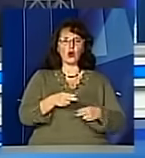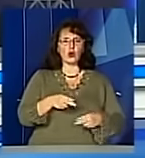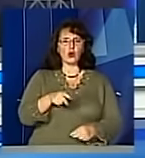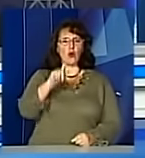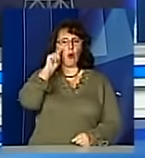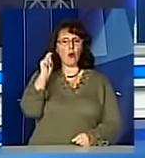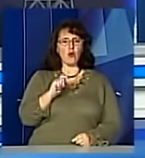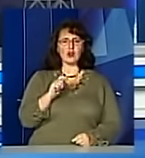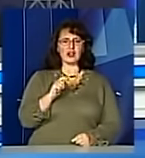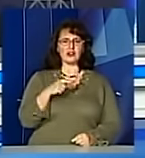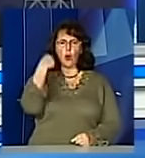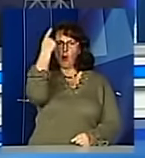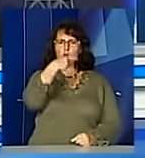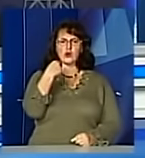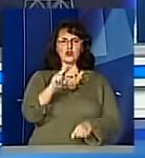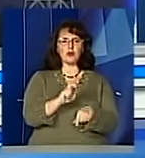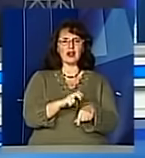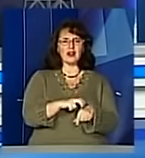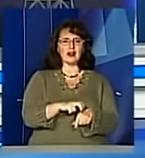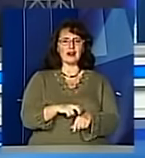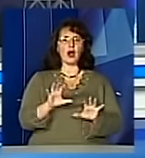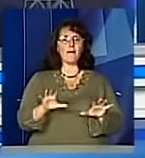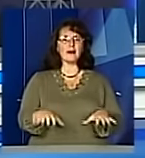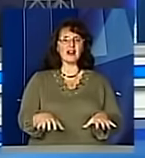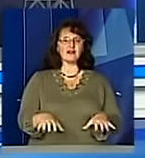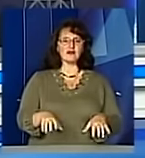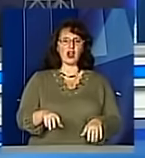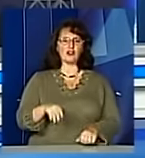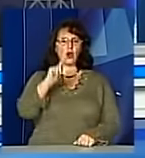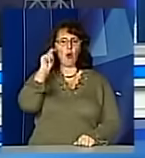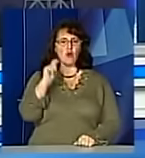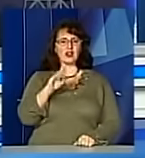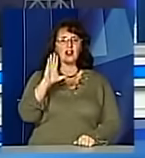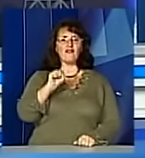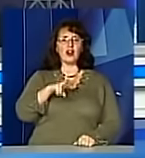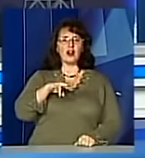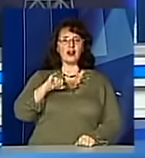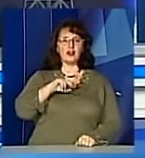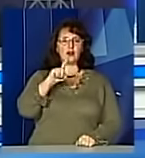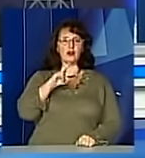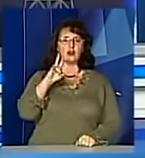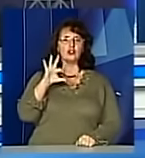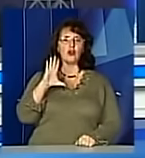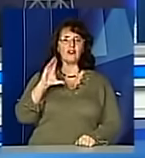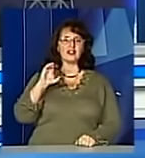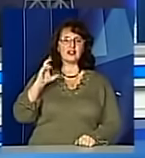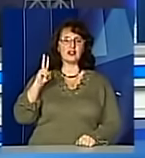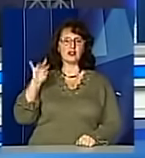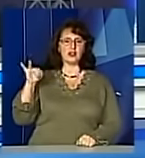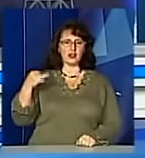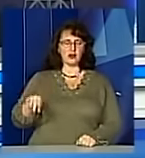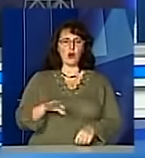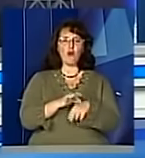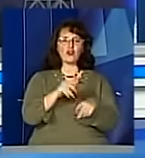досвідом особистий лікар президента України Ростислав Валіхновський провів перший відкритий семінар у Львові. Така